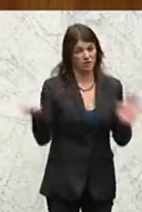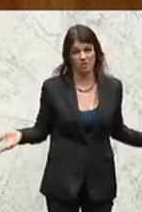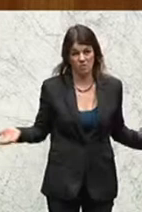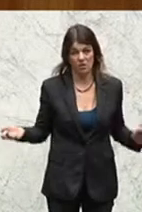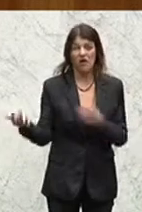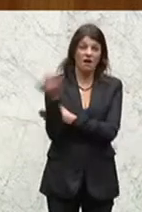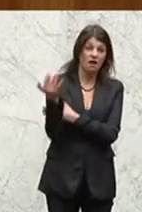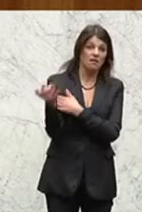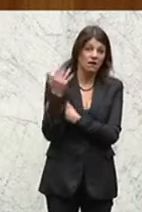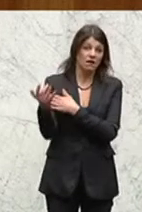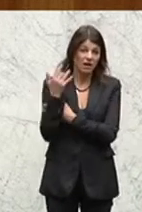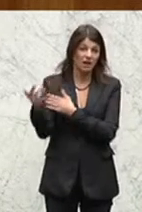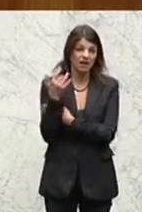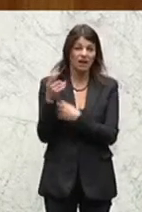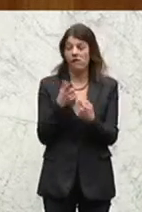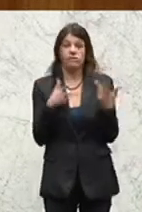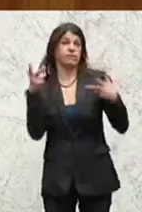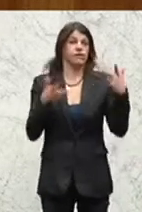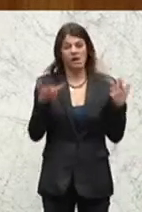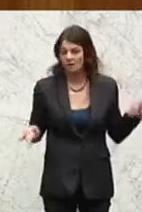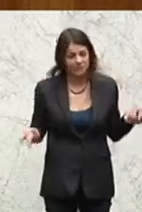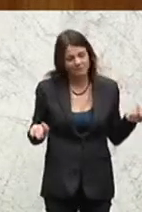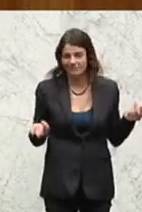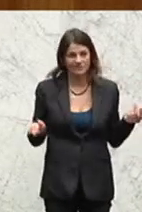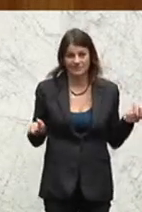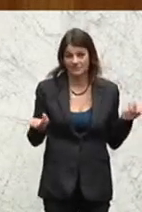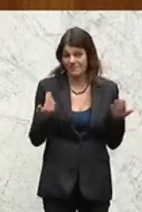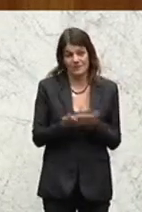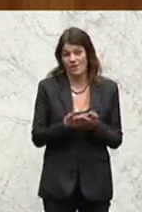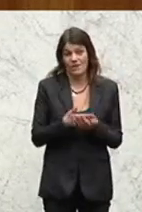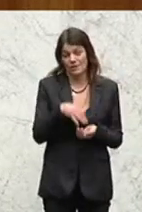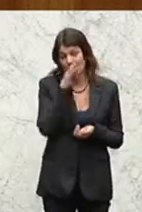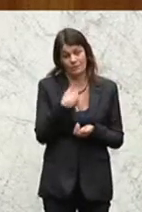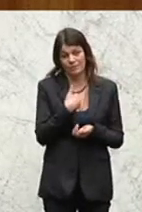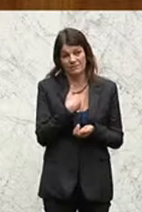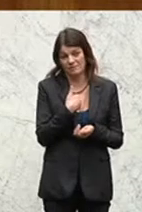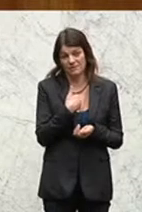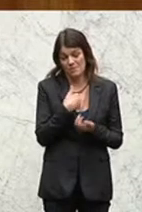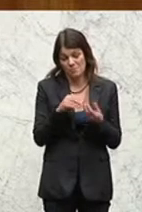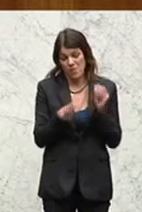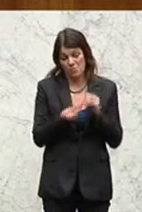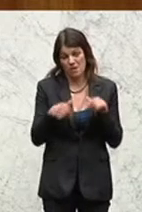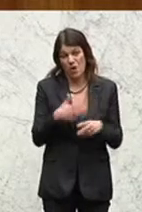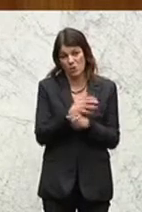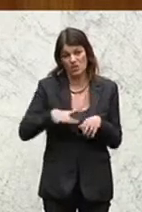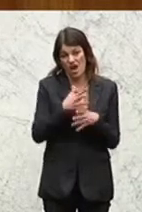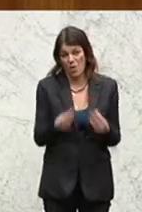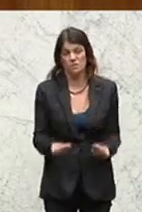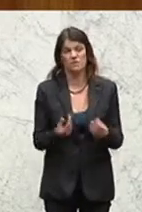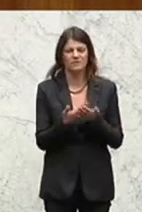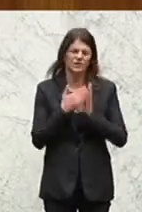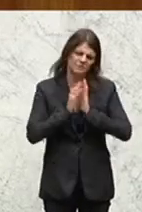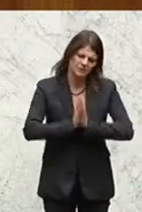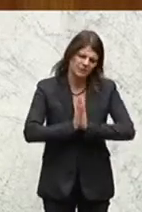Nur mit Kritik und Polemik werden wir es nicht schaffen, die Probleme in diesem Land zu lösen. Deswegen